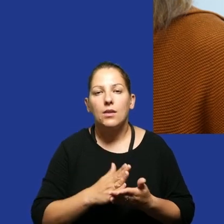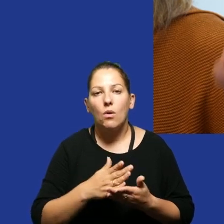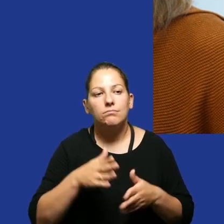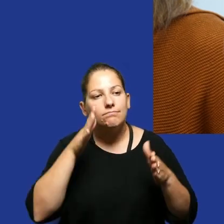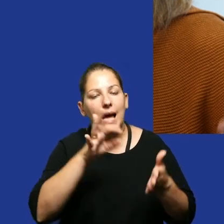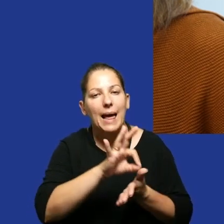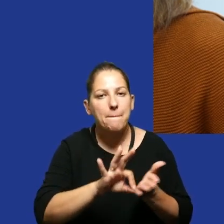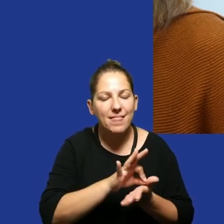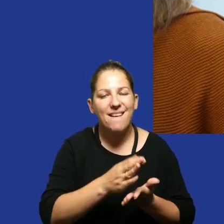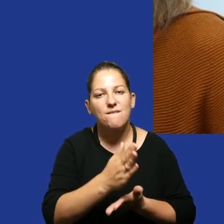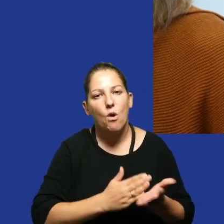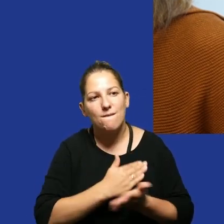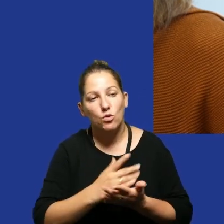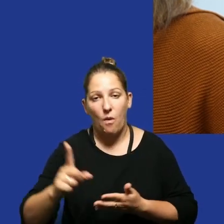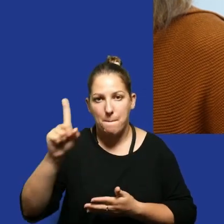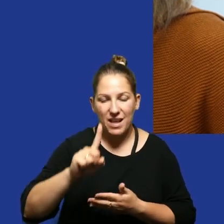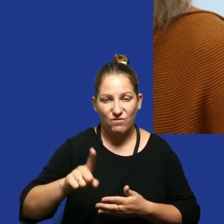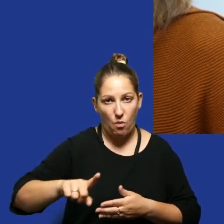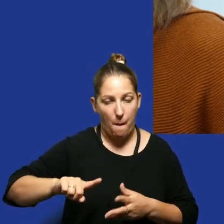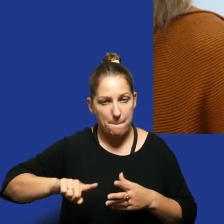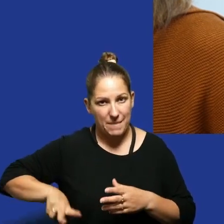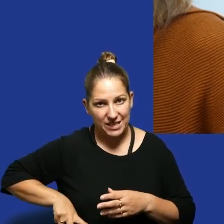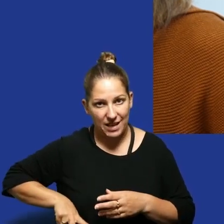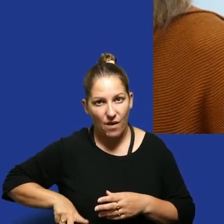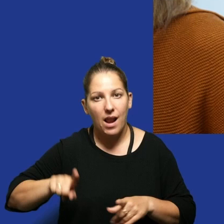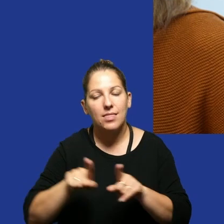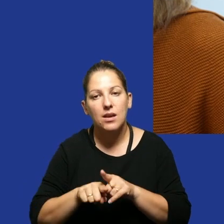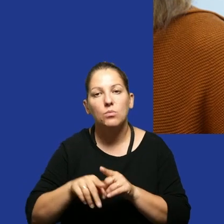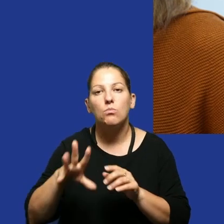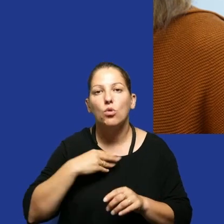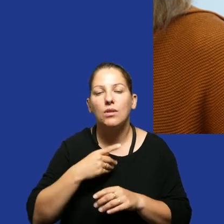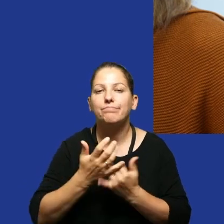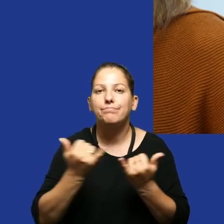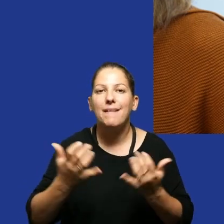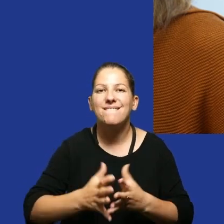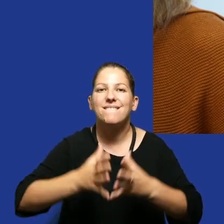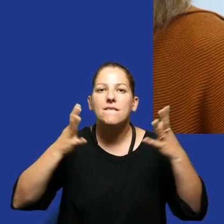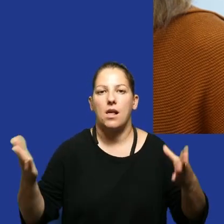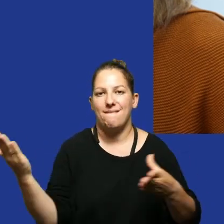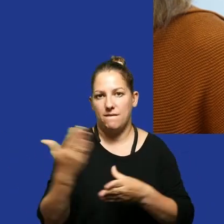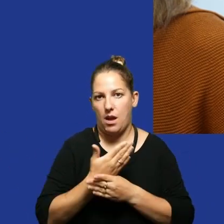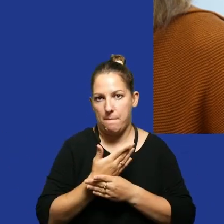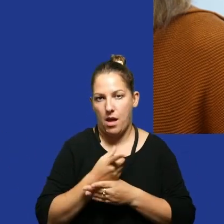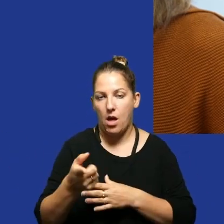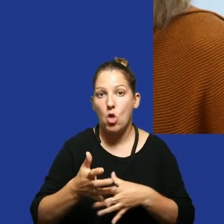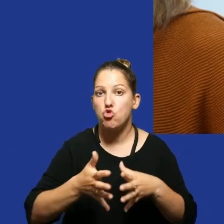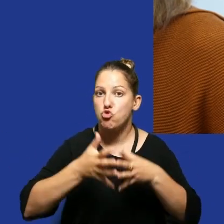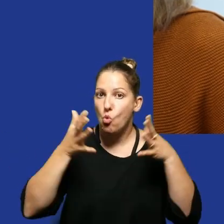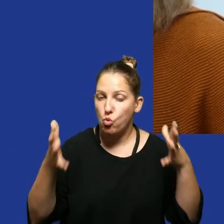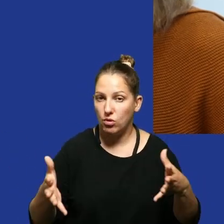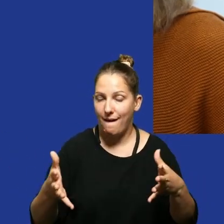gminy, województwa, państwa, ministerstwa, ale także względem tych wielkich firm, które mają duży,